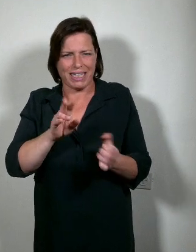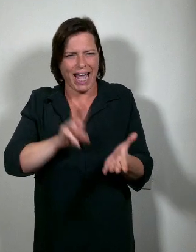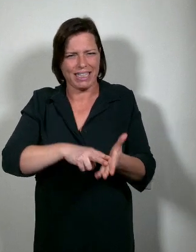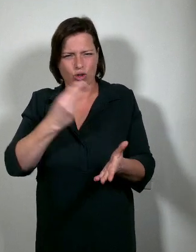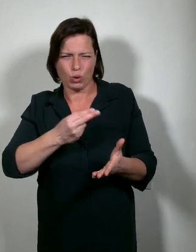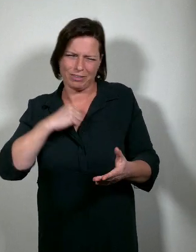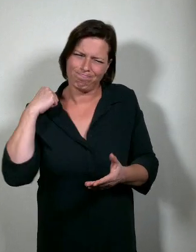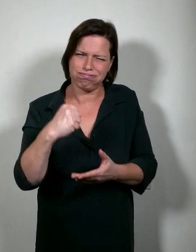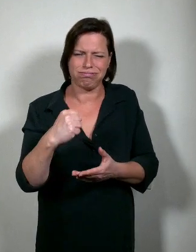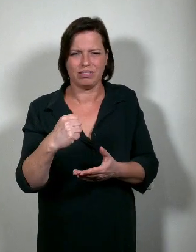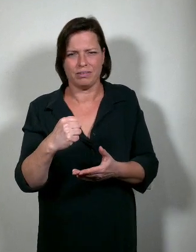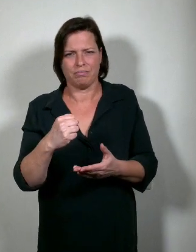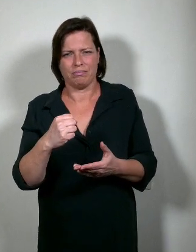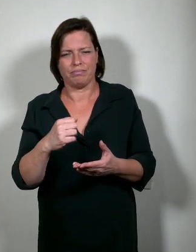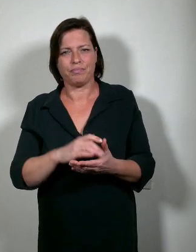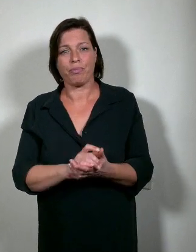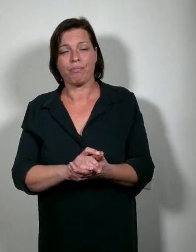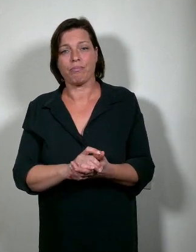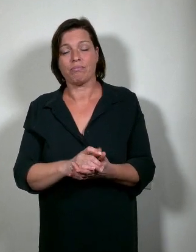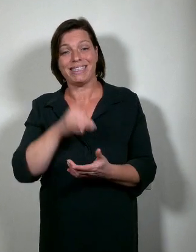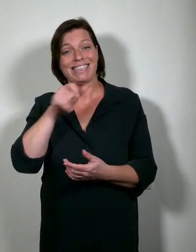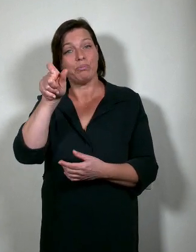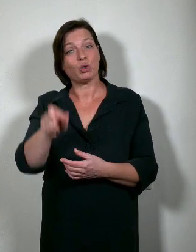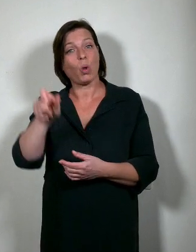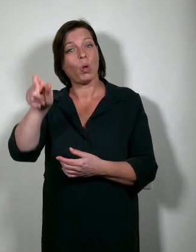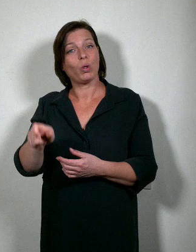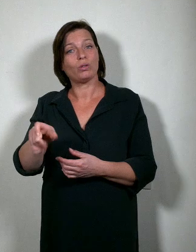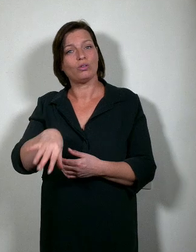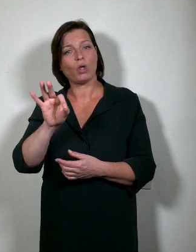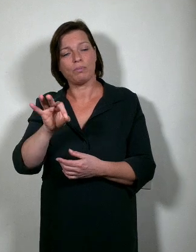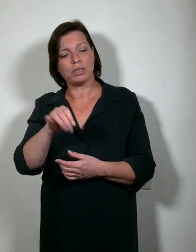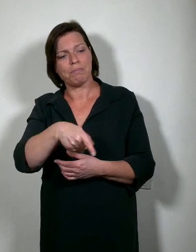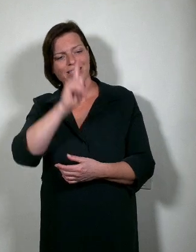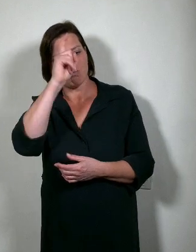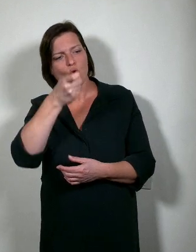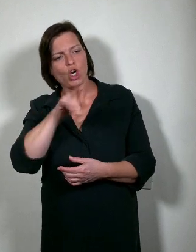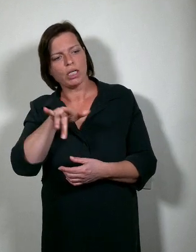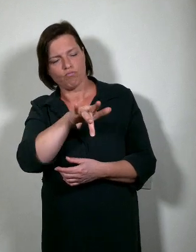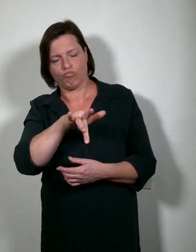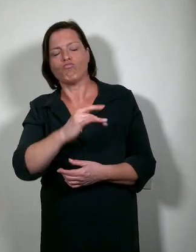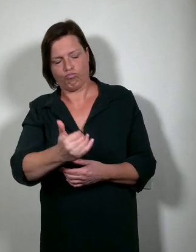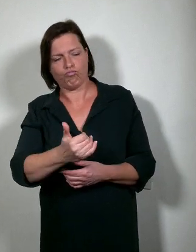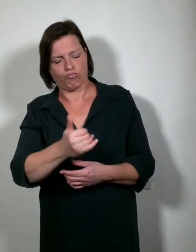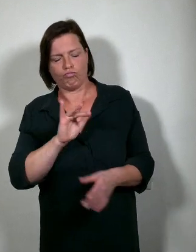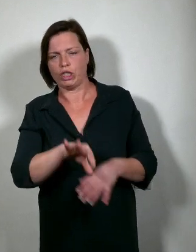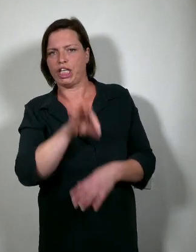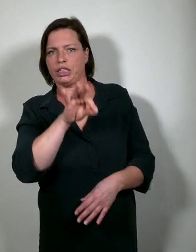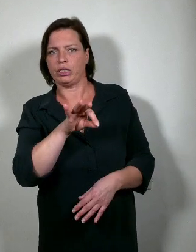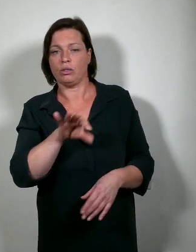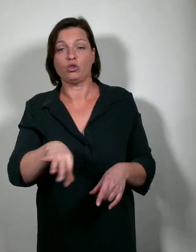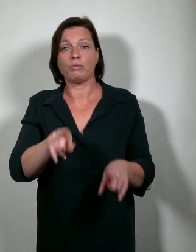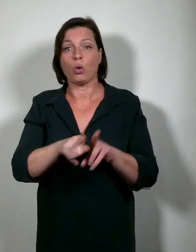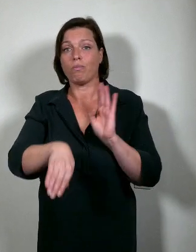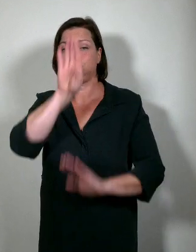andere. Avant-gardisten durven soms het moeilijkste pad te kiezen, botsen tegen muren aan, maar zijn ook in staat om